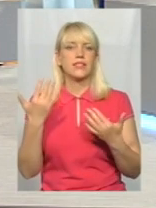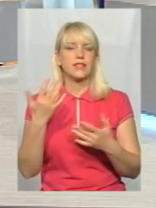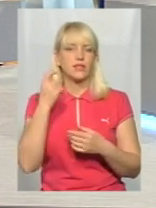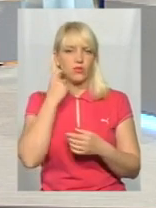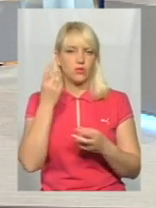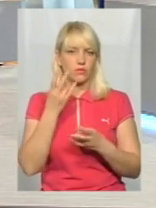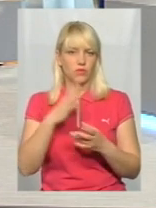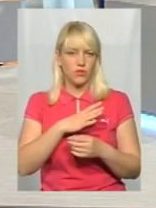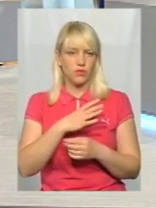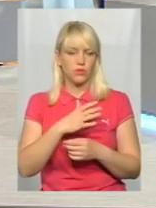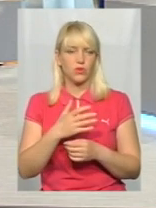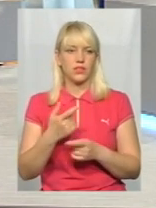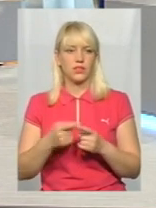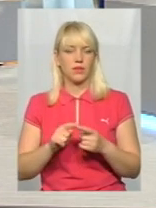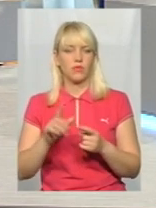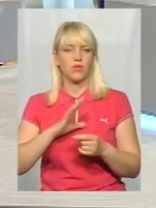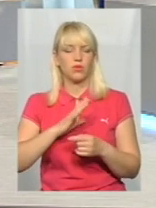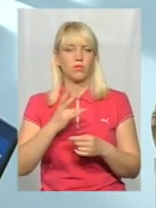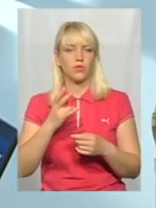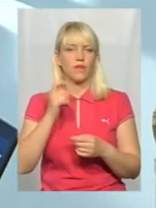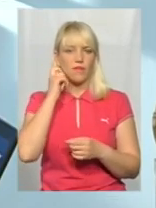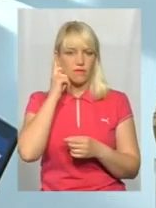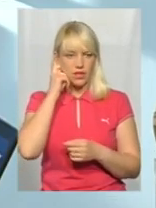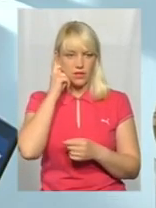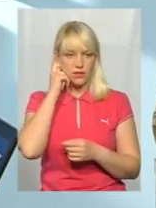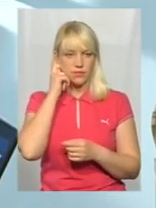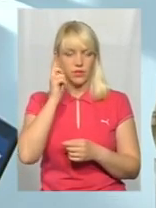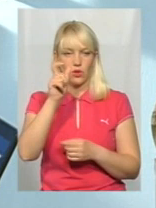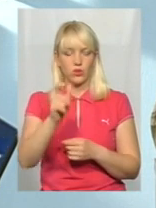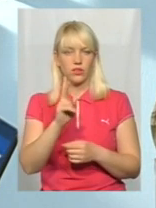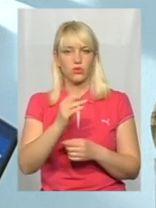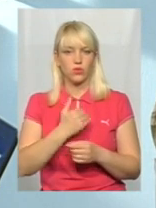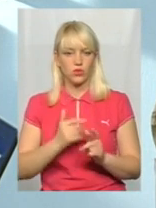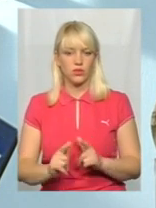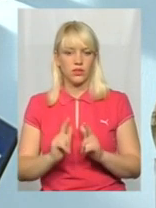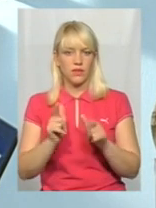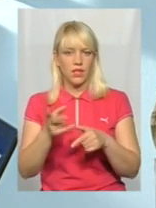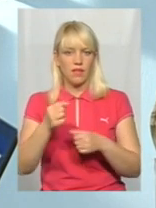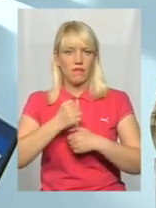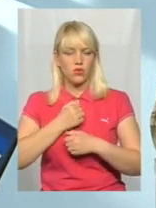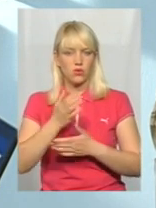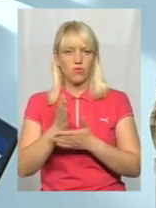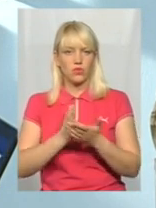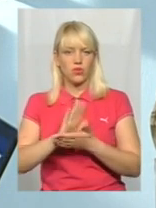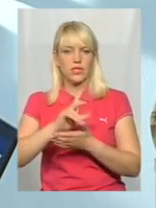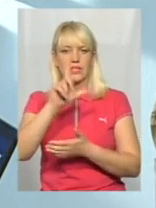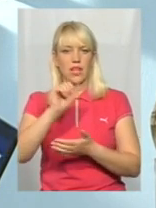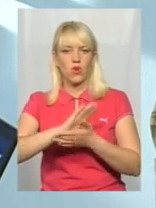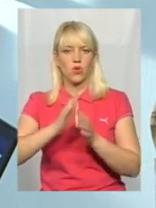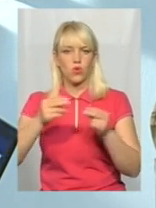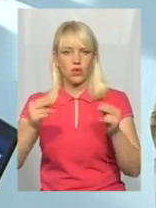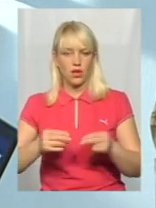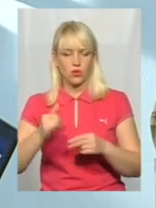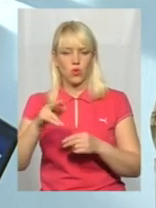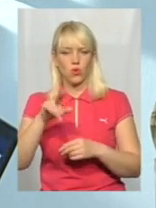вік людини, яка хоче прийти на військову службу за контрактом, до